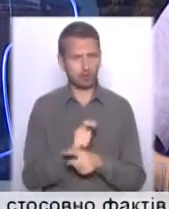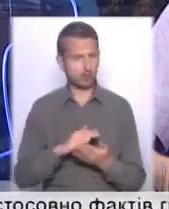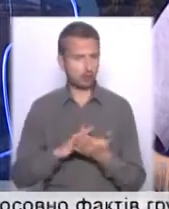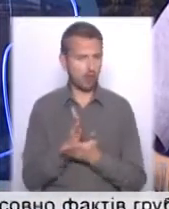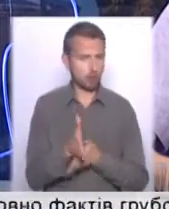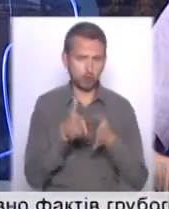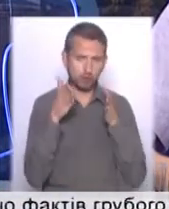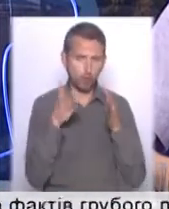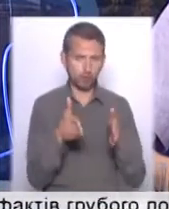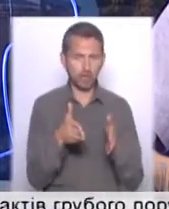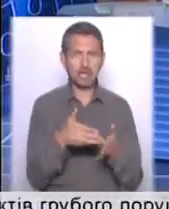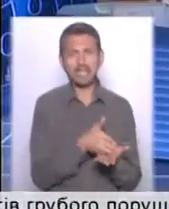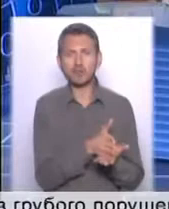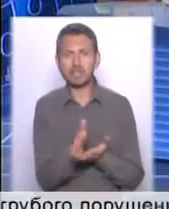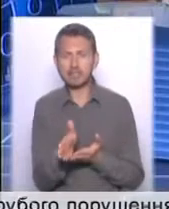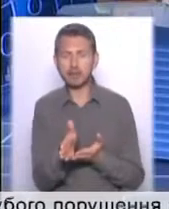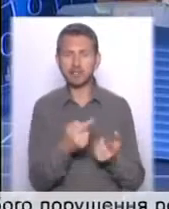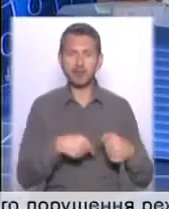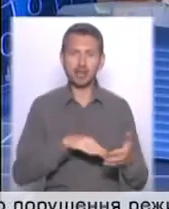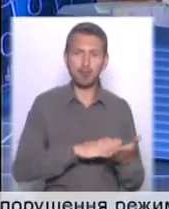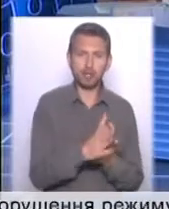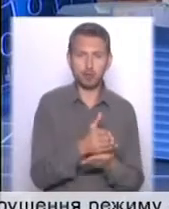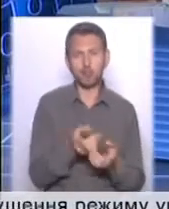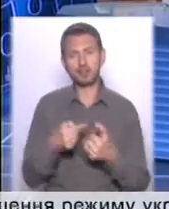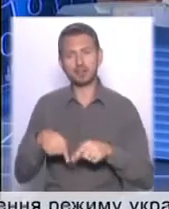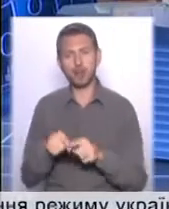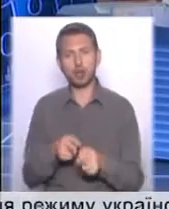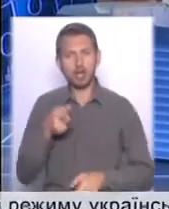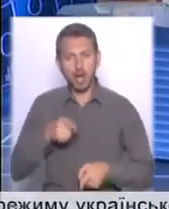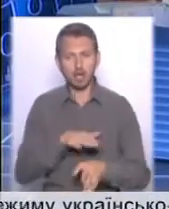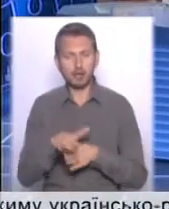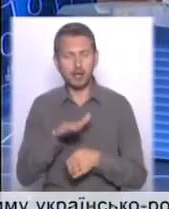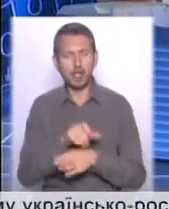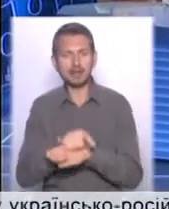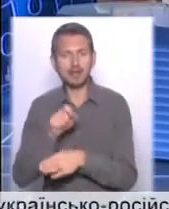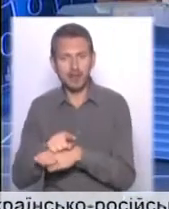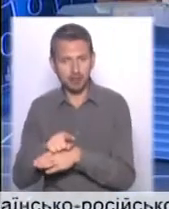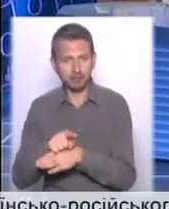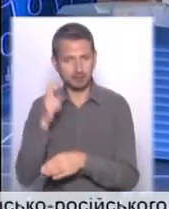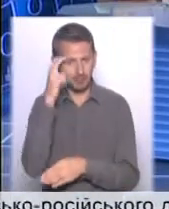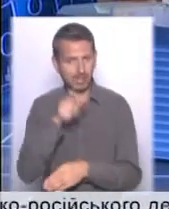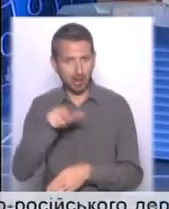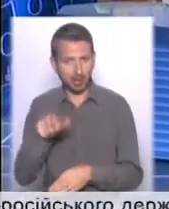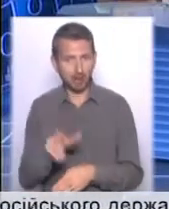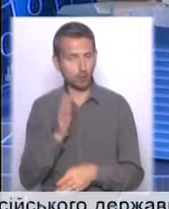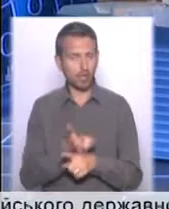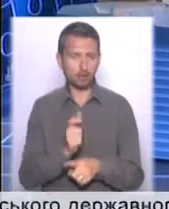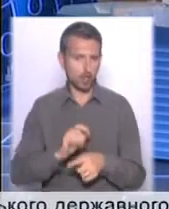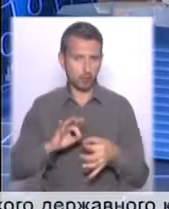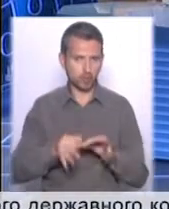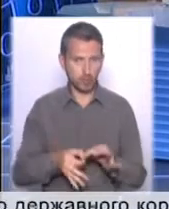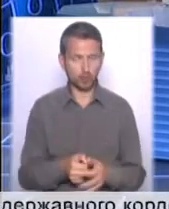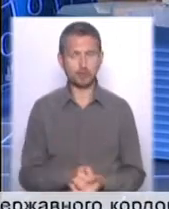звести її з сфери політиків, з сферу реальних виконання тих завдань, які ставлять кияни перед міською владою, буде надзвичайно складна.